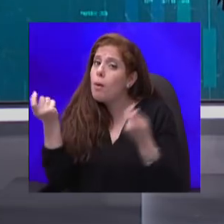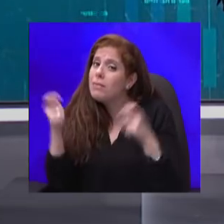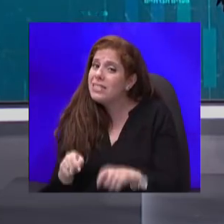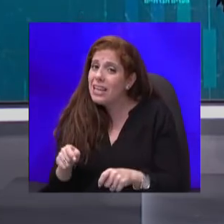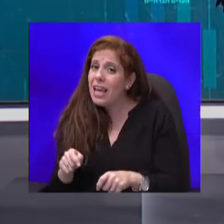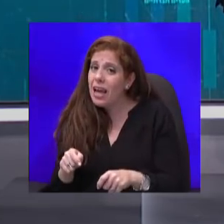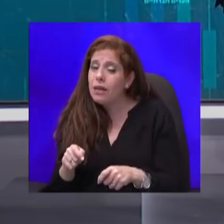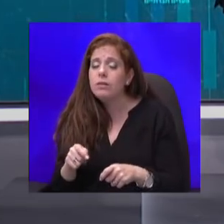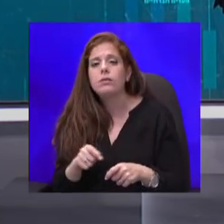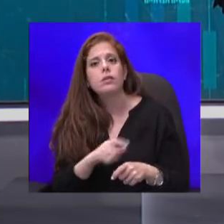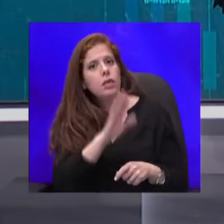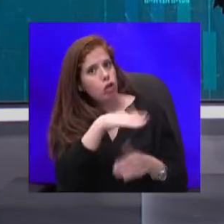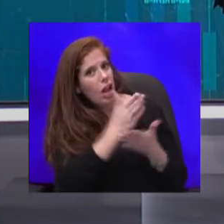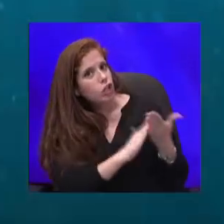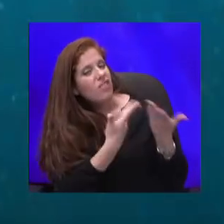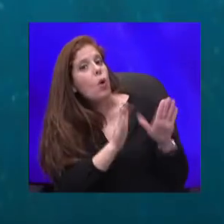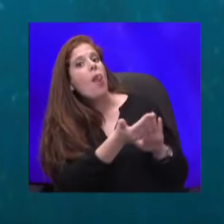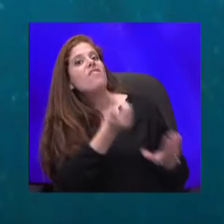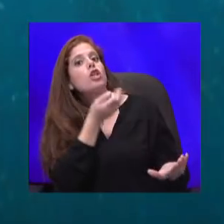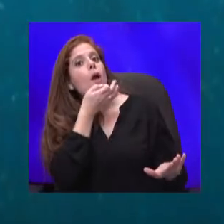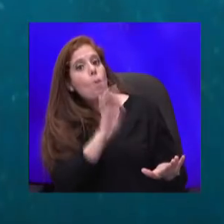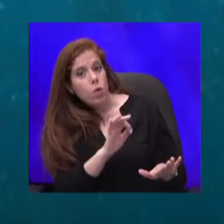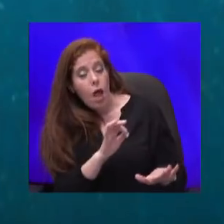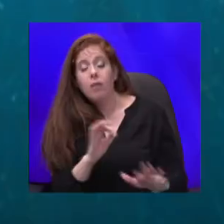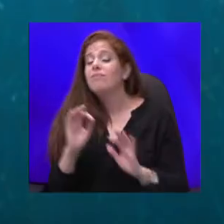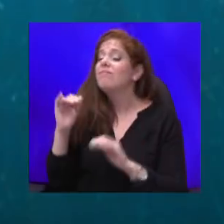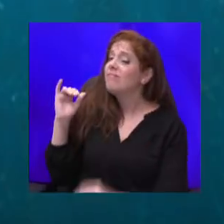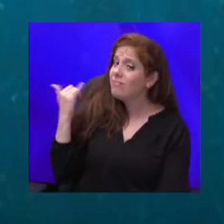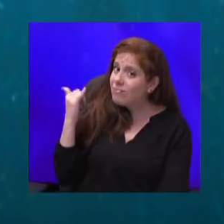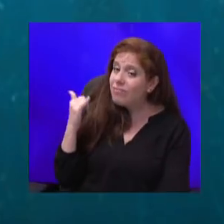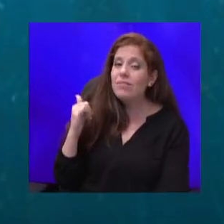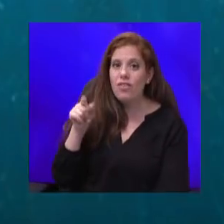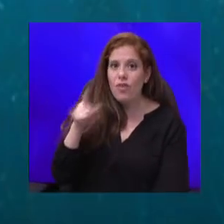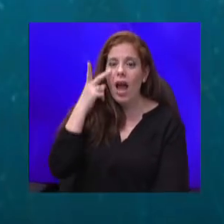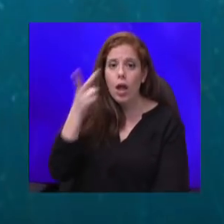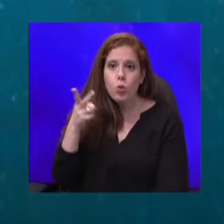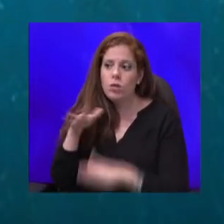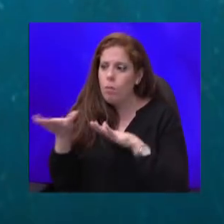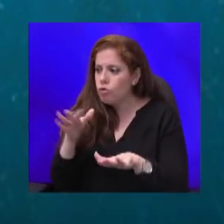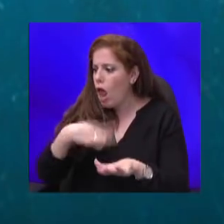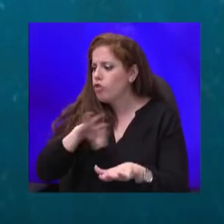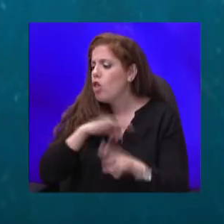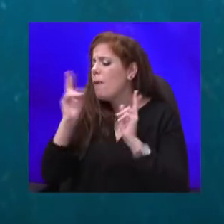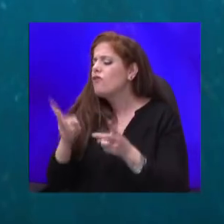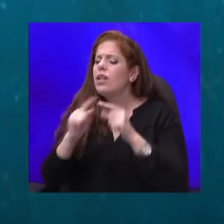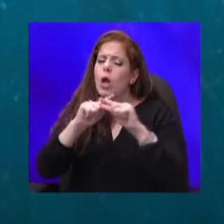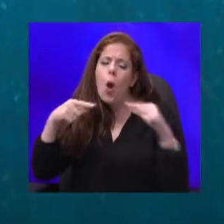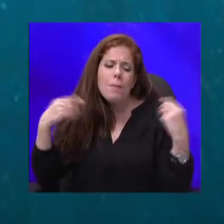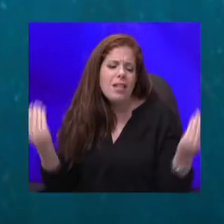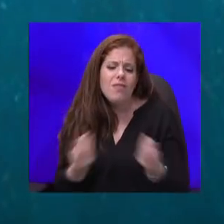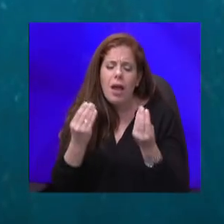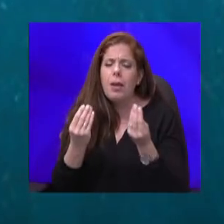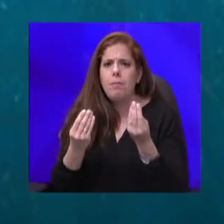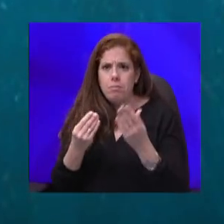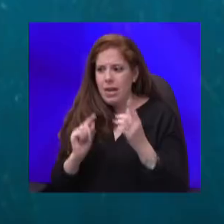ממש ככה, ומעבר לזה ראינו את הממשלה שלנו מאפשרת לכל מיני דברים להתנהל בניגוד לחוק. אנחנו כל